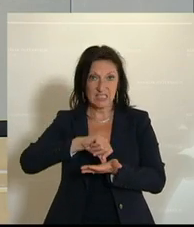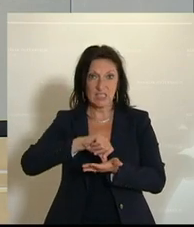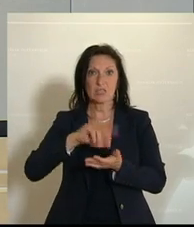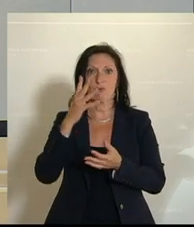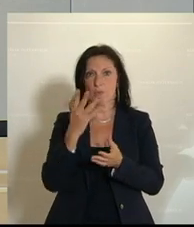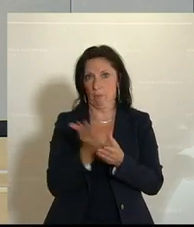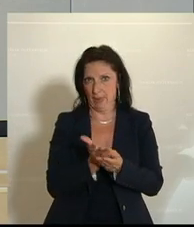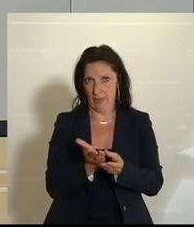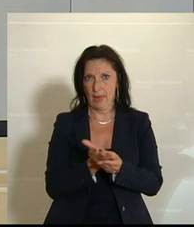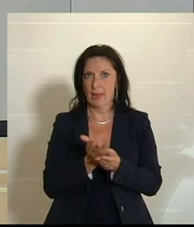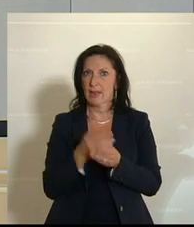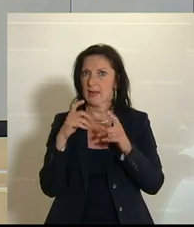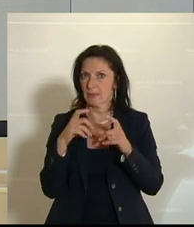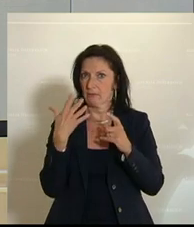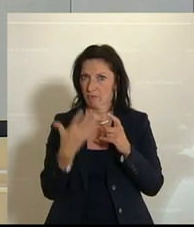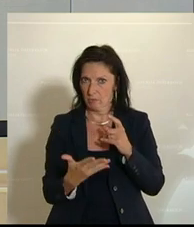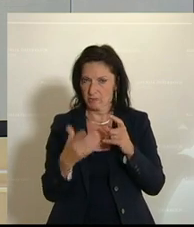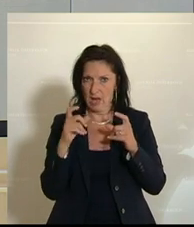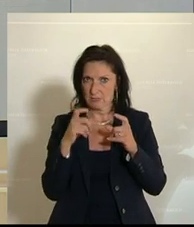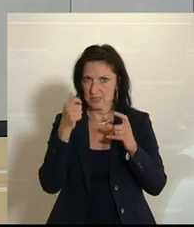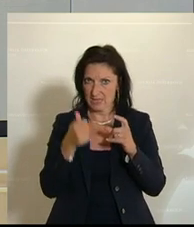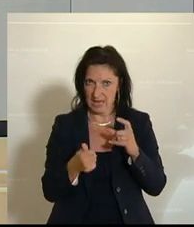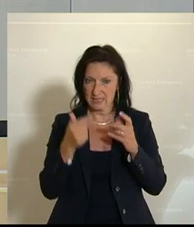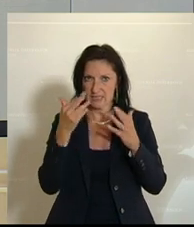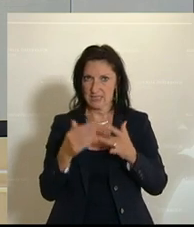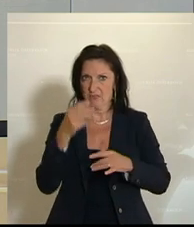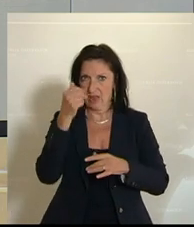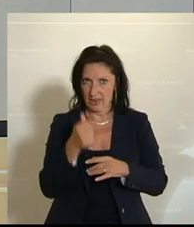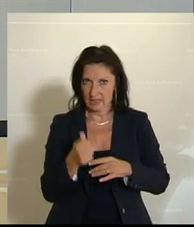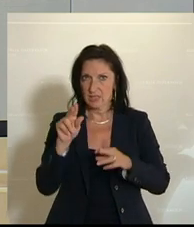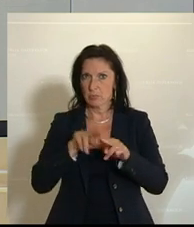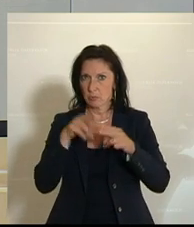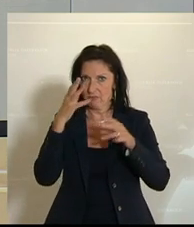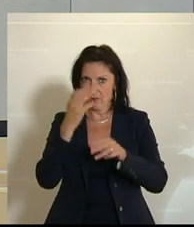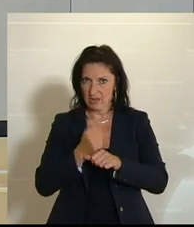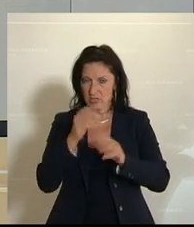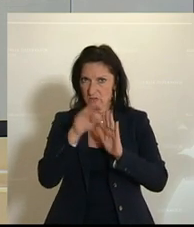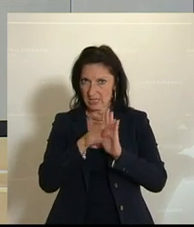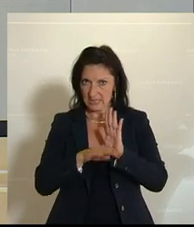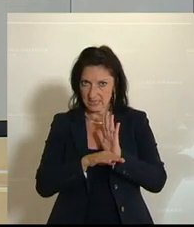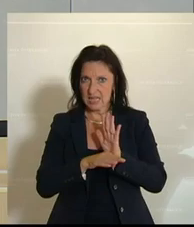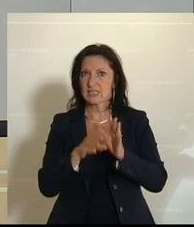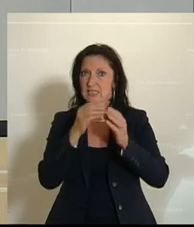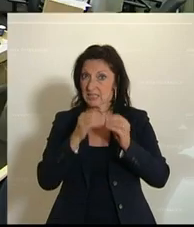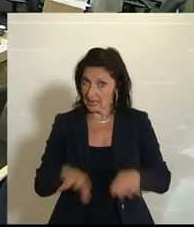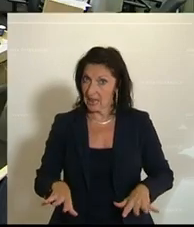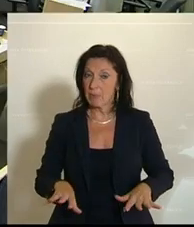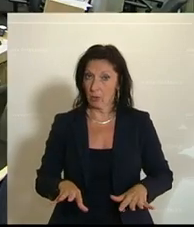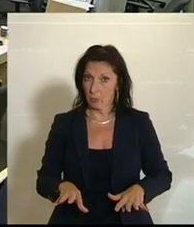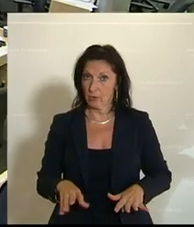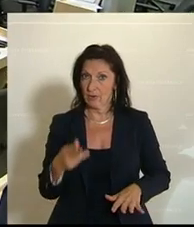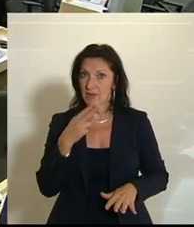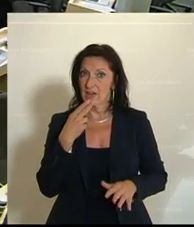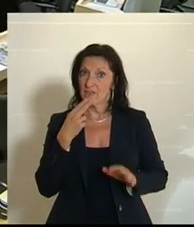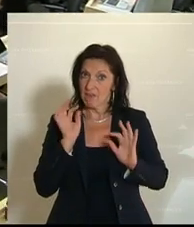der Beilagen gemäß Artikel 50 Absatz 1 Ziffer 1 Bundesverfassungsgesetz die Genehmigung zu erteilen. Wer